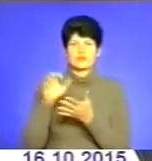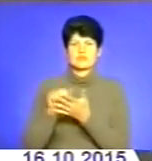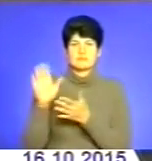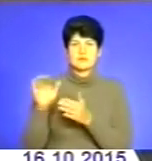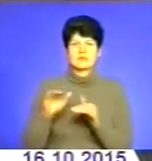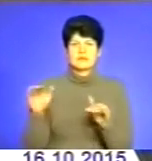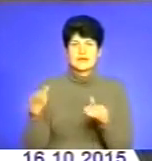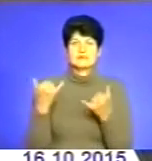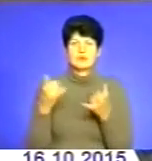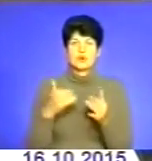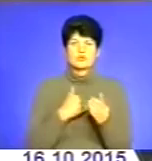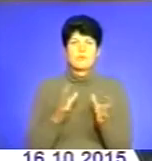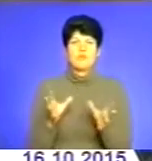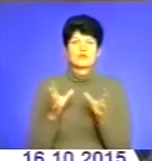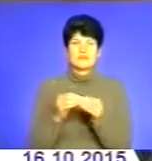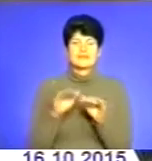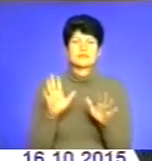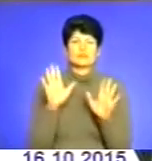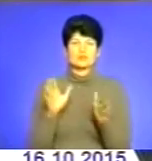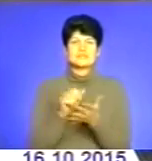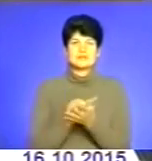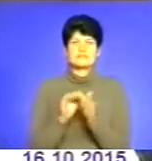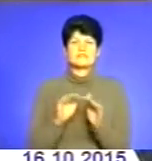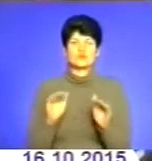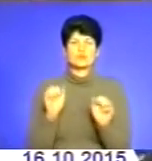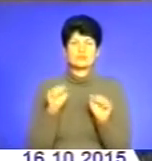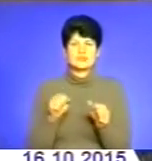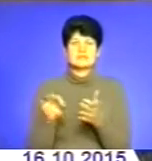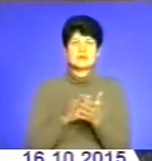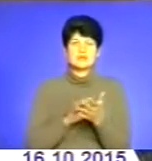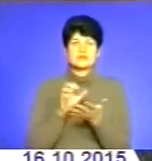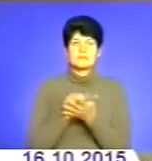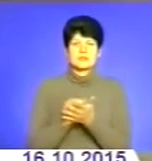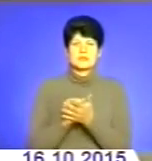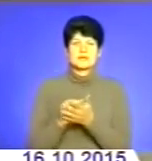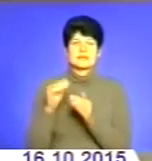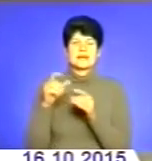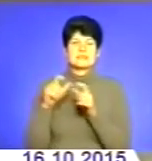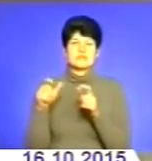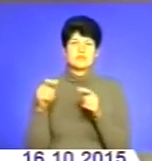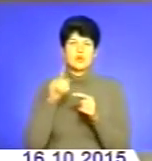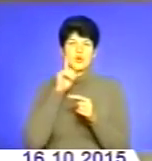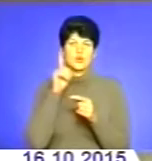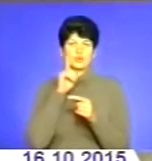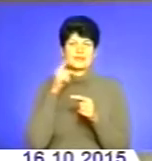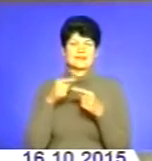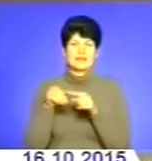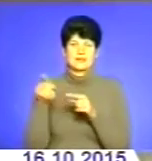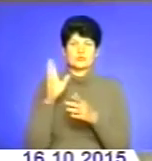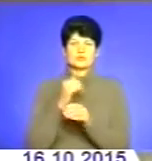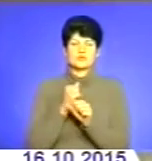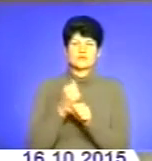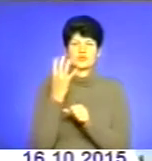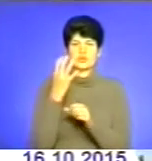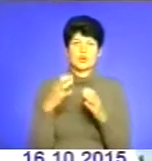А зараз ми хочемо поєднати, щоб дітки, які будуть займатися в садочку, мали можливість зразу займатися з станційних техніків. У приміщенні функціонуватиме чотири групи